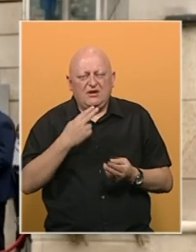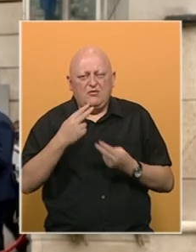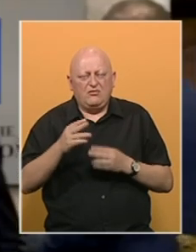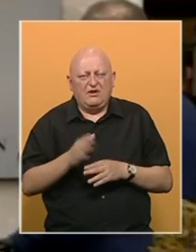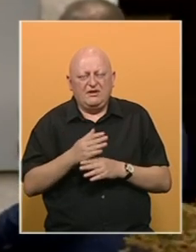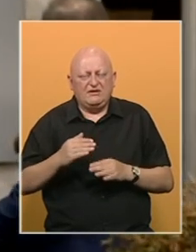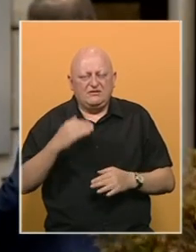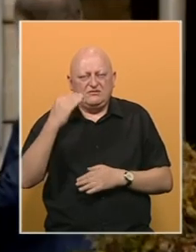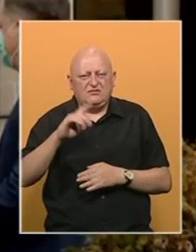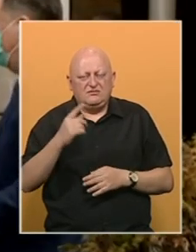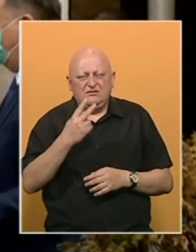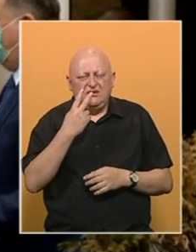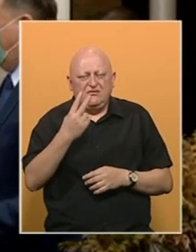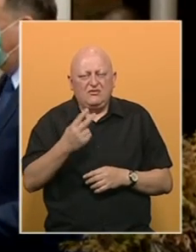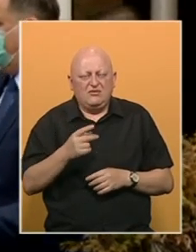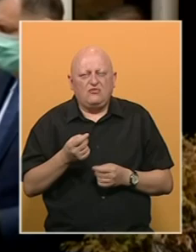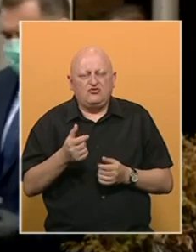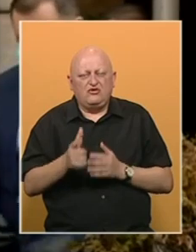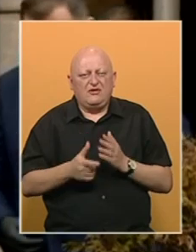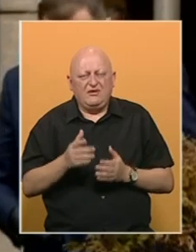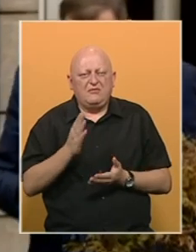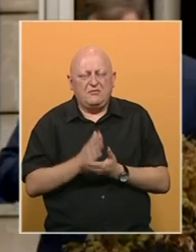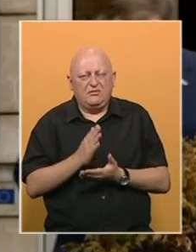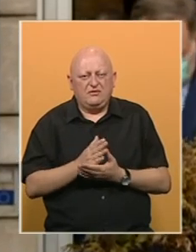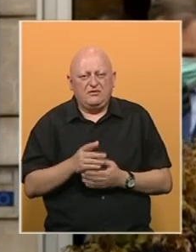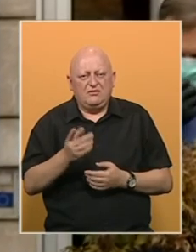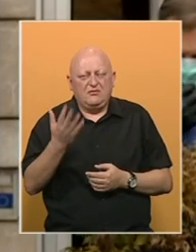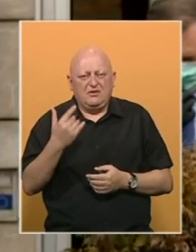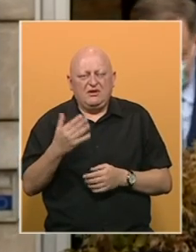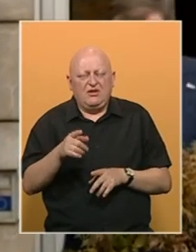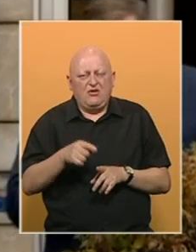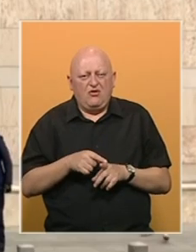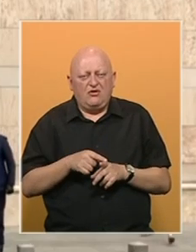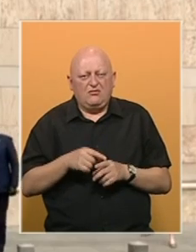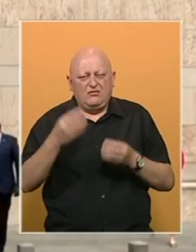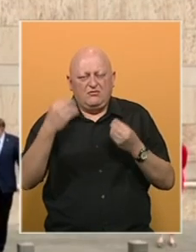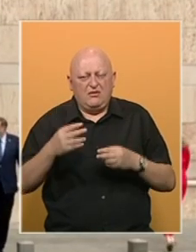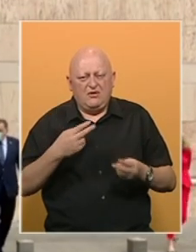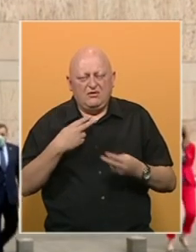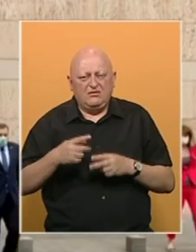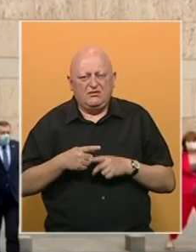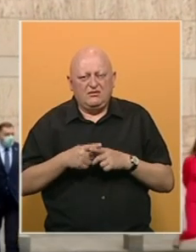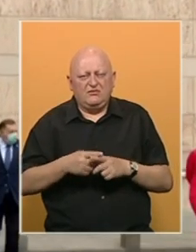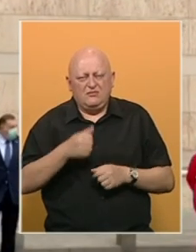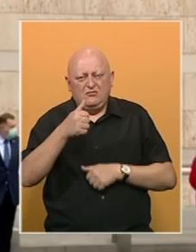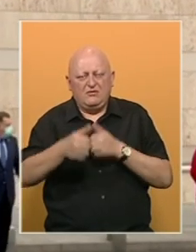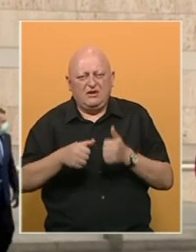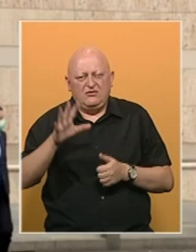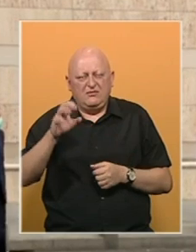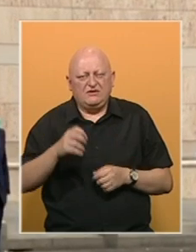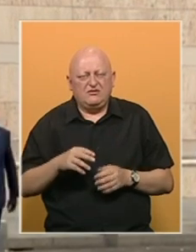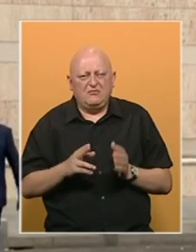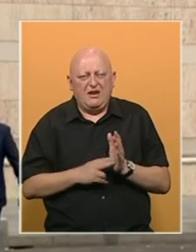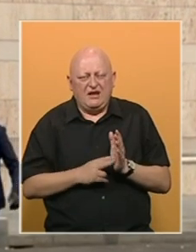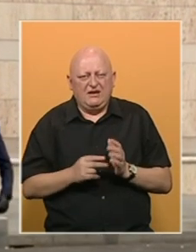entitetskom nivou, ani naznaka da će ga u skoriji vrijeme biti. Zato su prije nekoliko mjeseci propali pregovori za kredit od milijardu i po maraka.